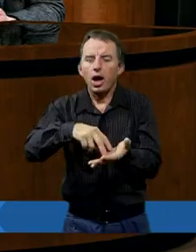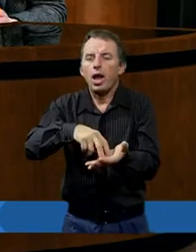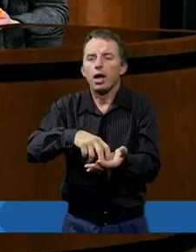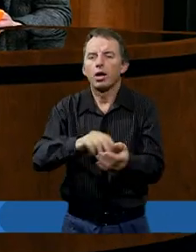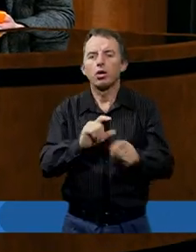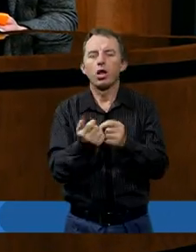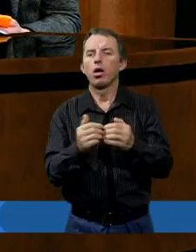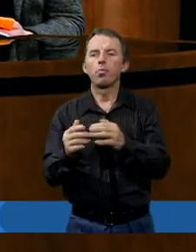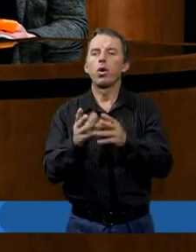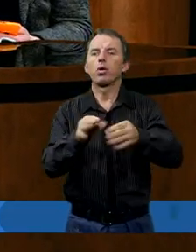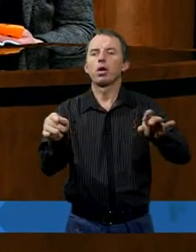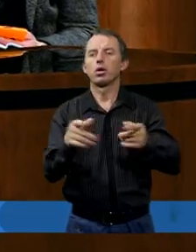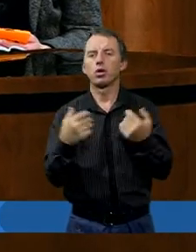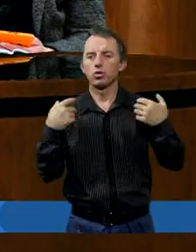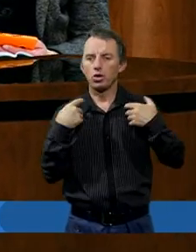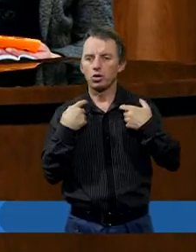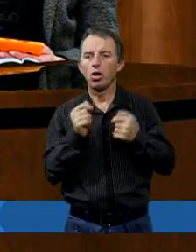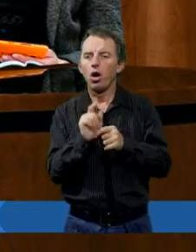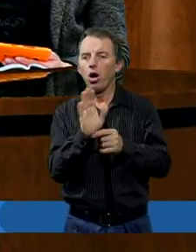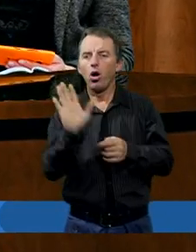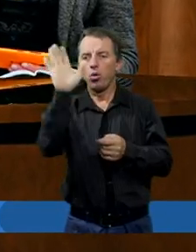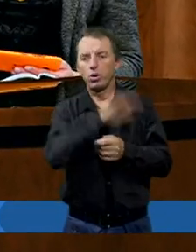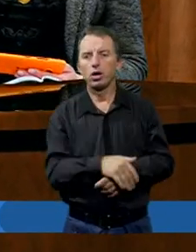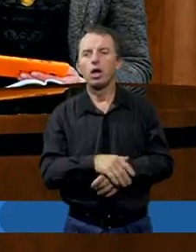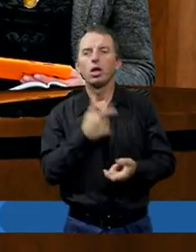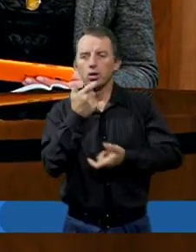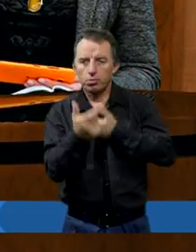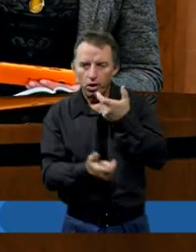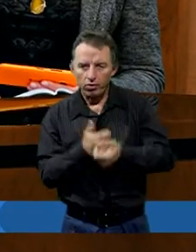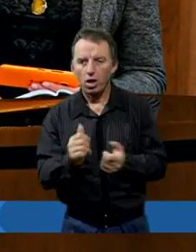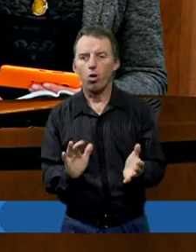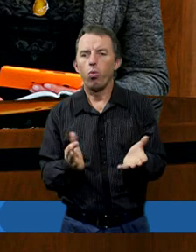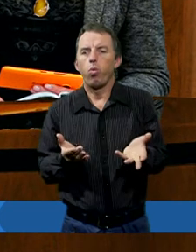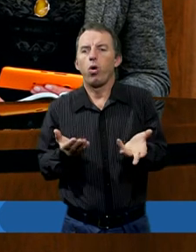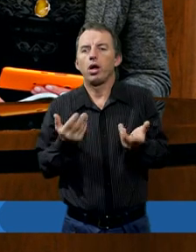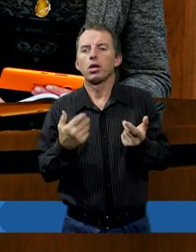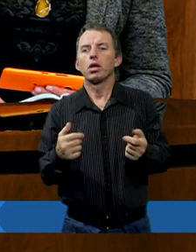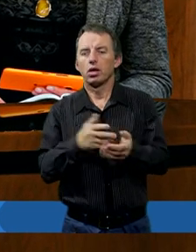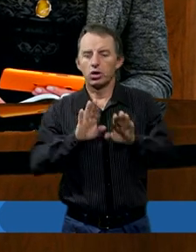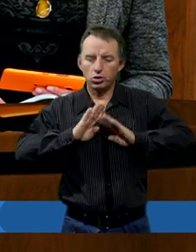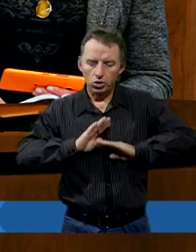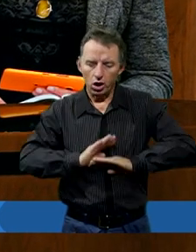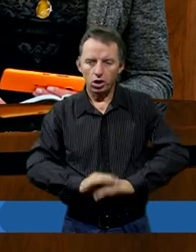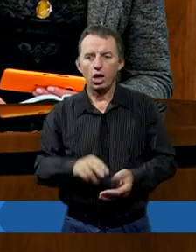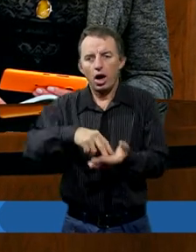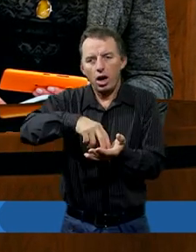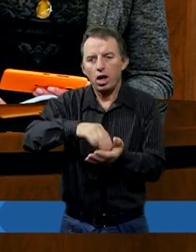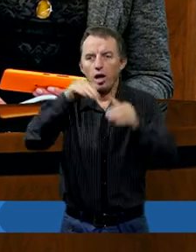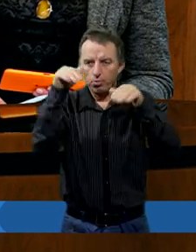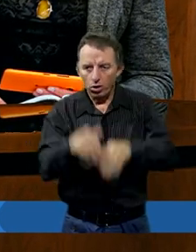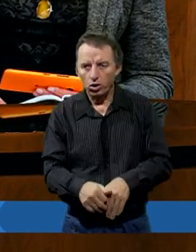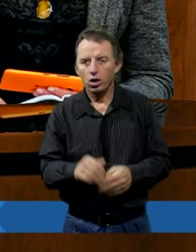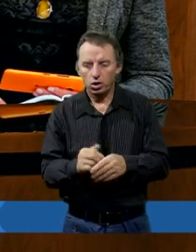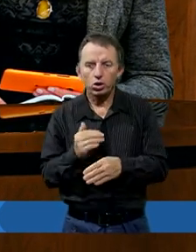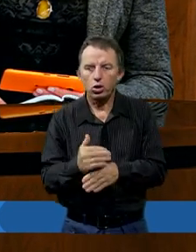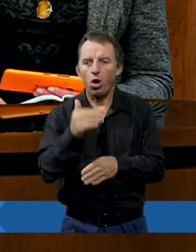nagle wyparowuje, bo pomyśleliśmy o Bogu, ale sprawia, że łatwiej jest znieść ten lęk, że mimo tego lęku można